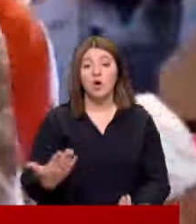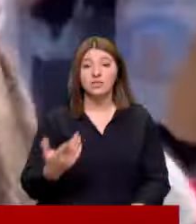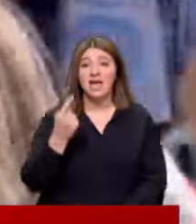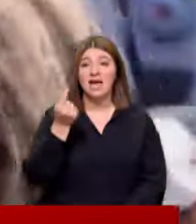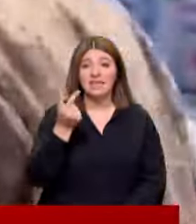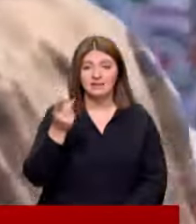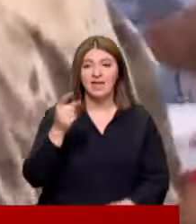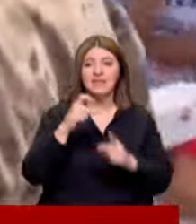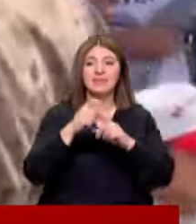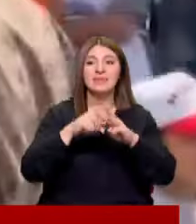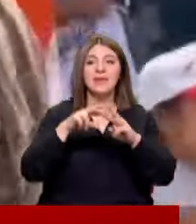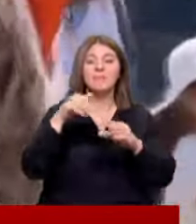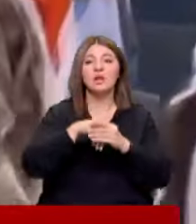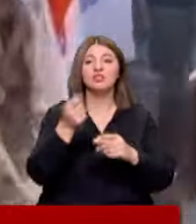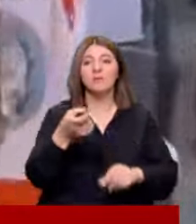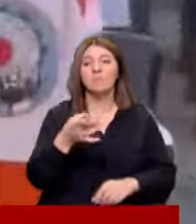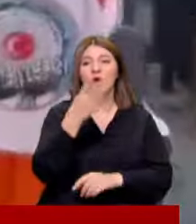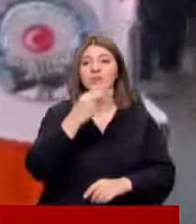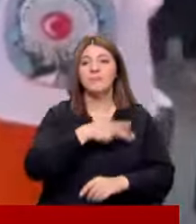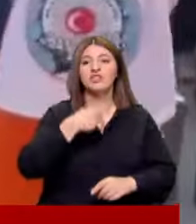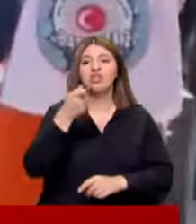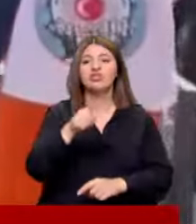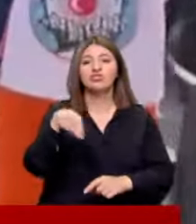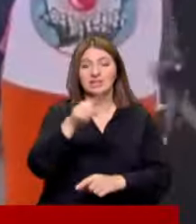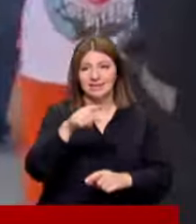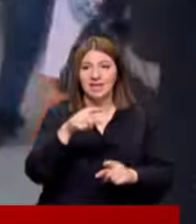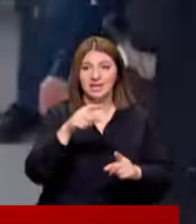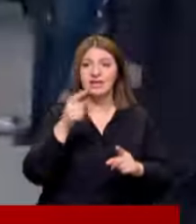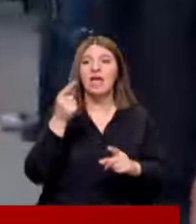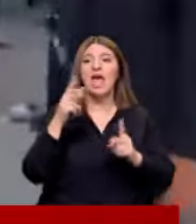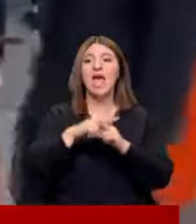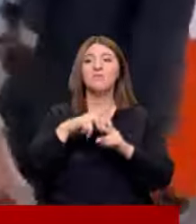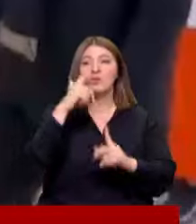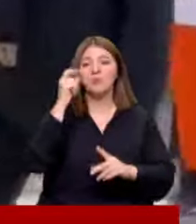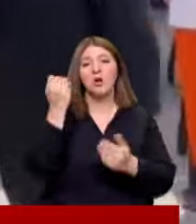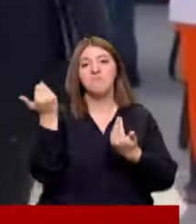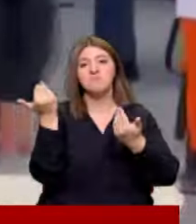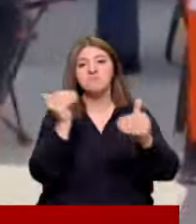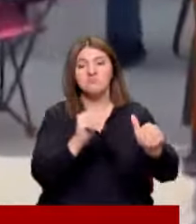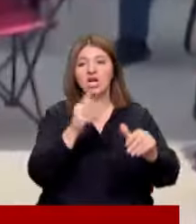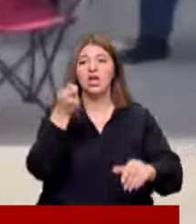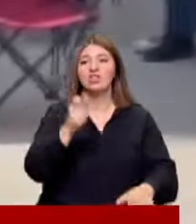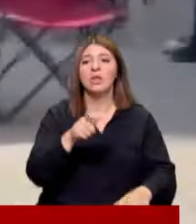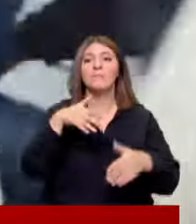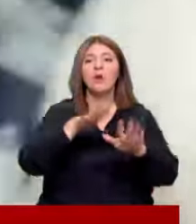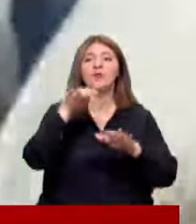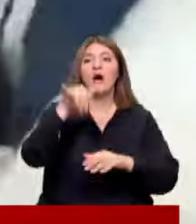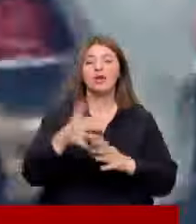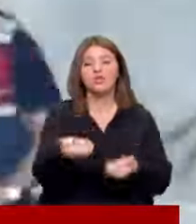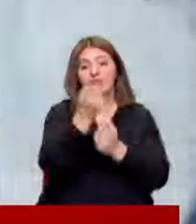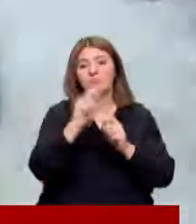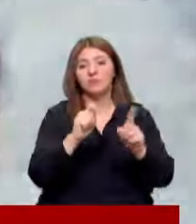Iğdır'da DEM Parti'nin işten çıkardığı belediye işçilerinin eylemine Iğdır Emniyet Müdürü böyle destek vermişti İşçilerin protesto hakkını